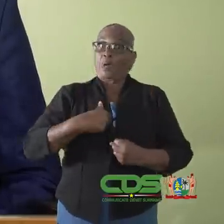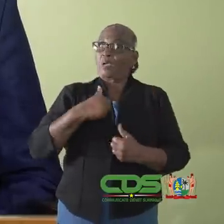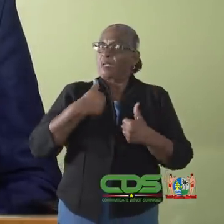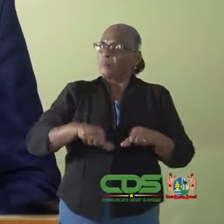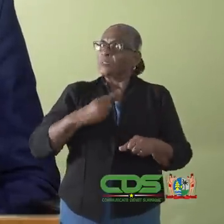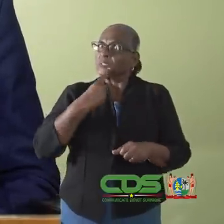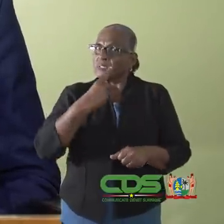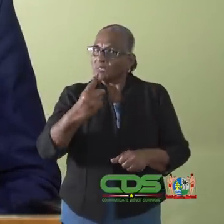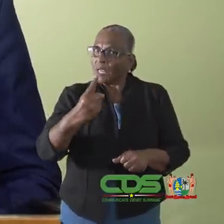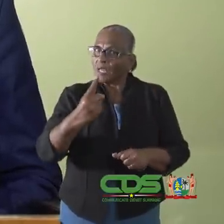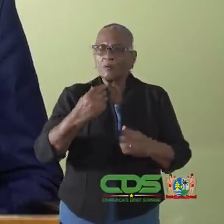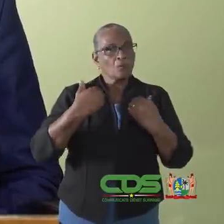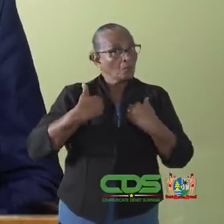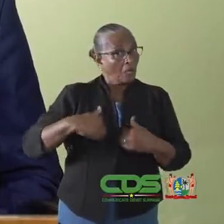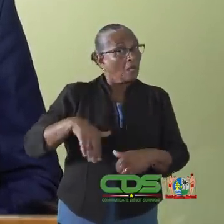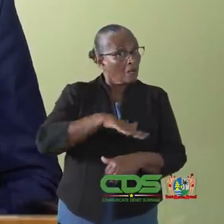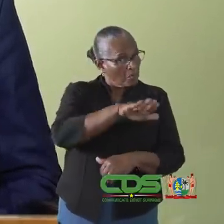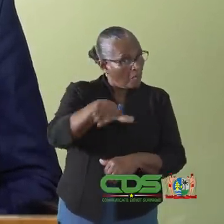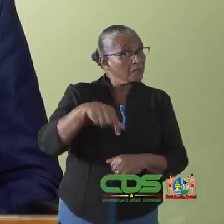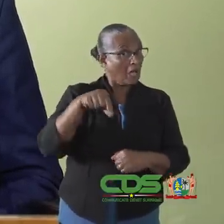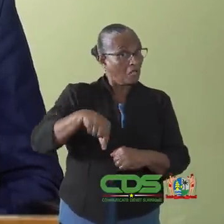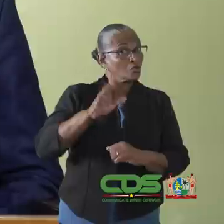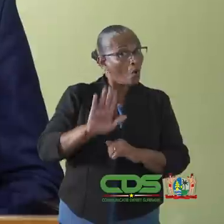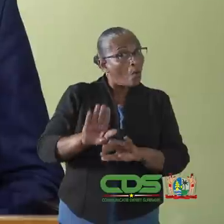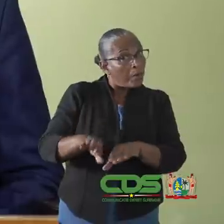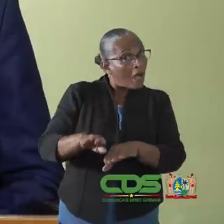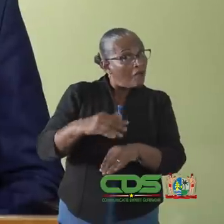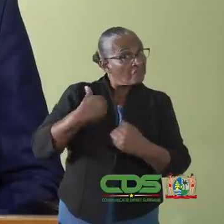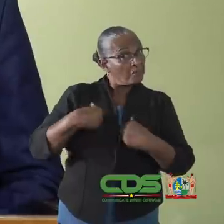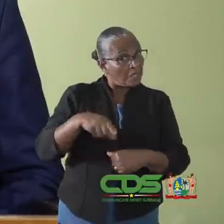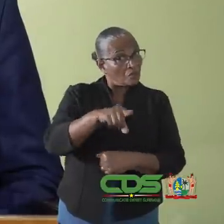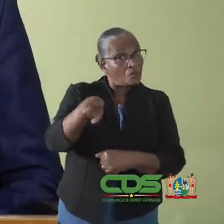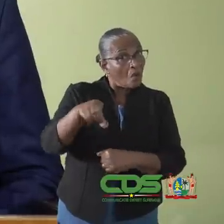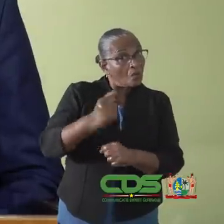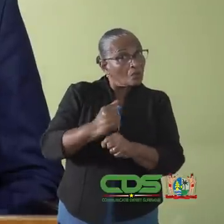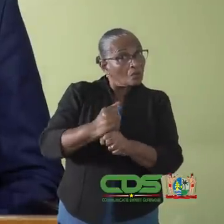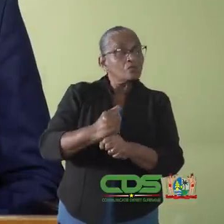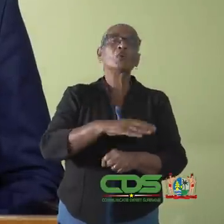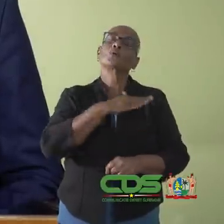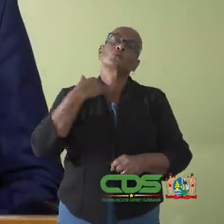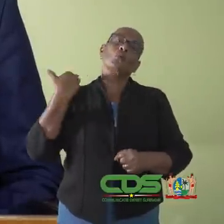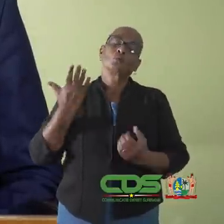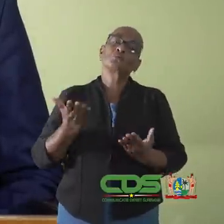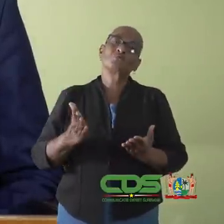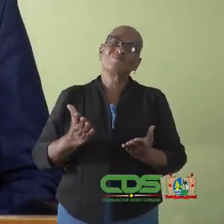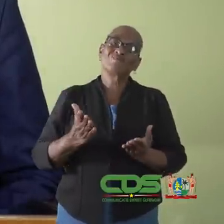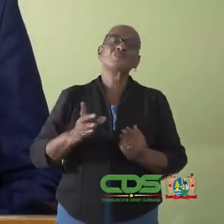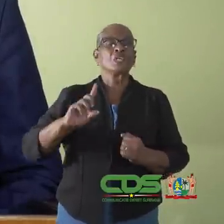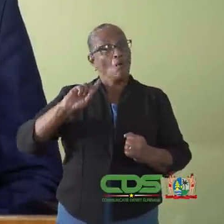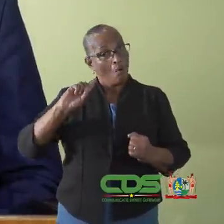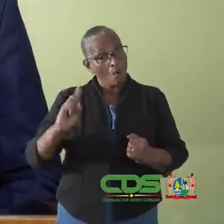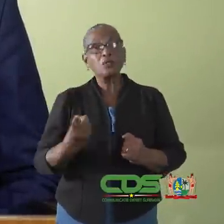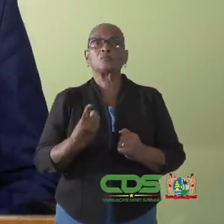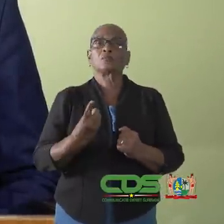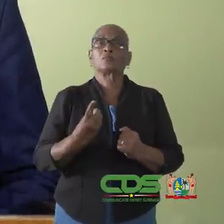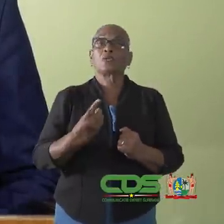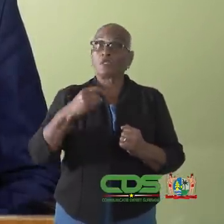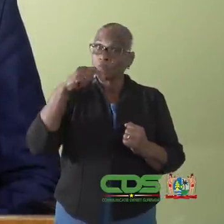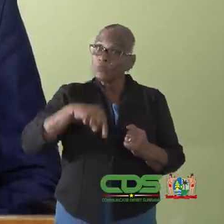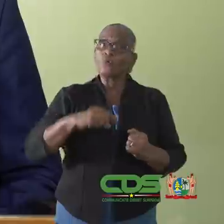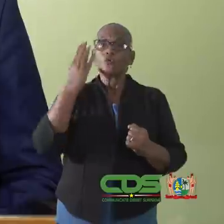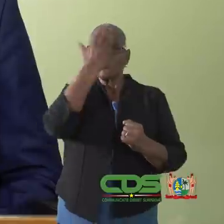Ik wil echter benadrukken dat wij landgenoten zullen verliezen als dit gedrag verder gaat. Het is